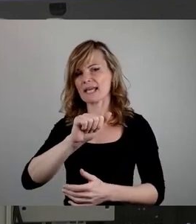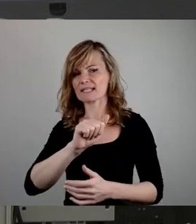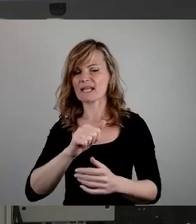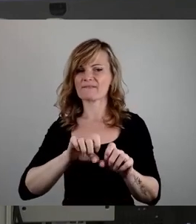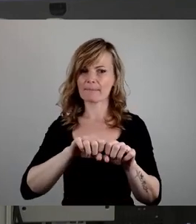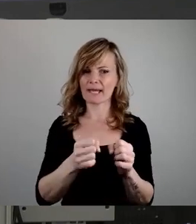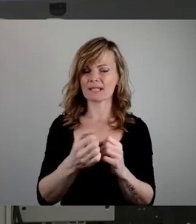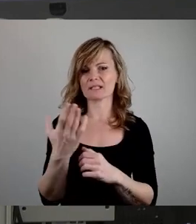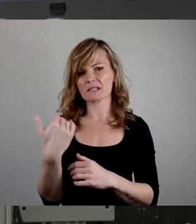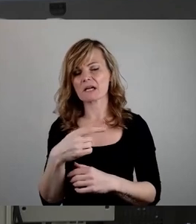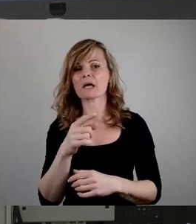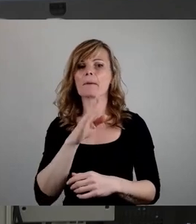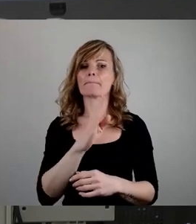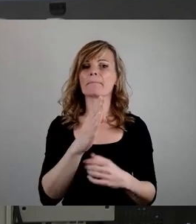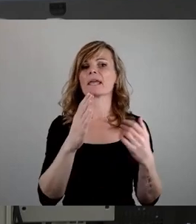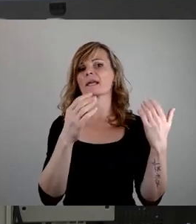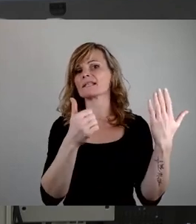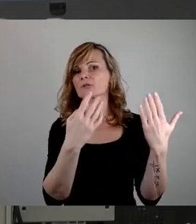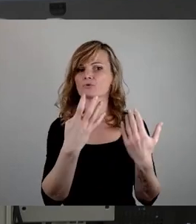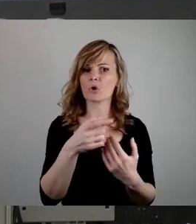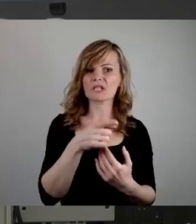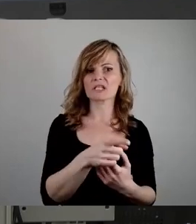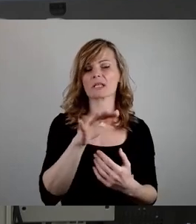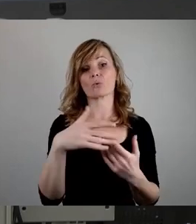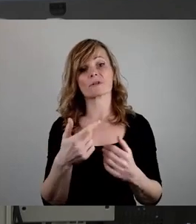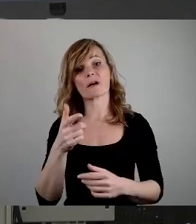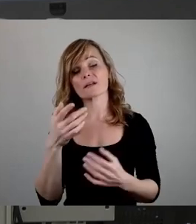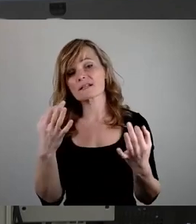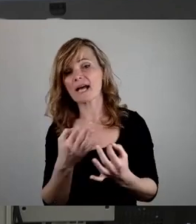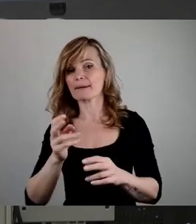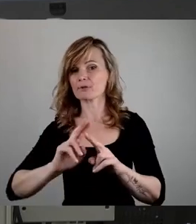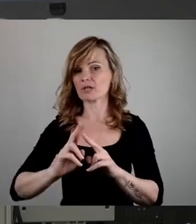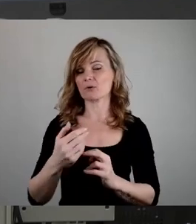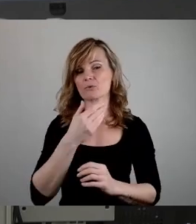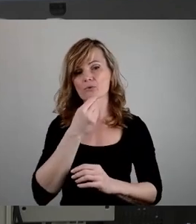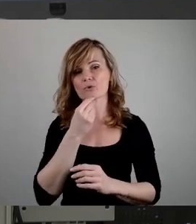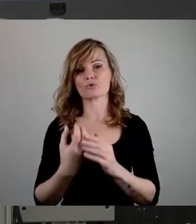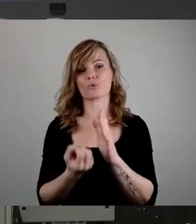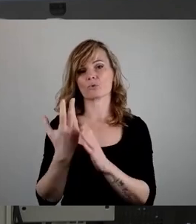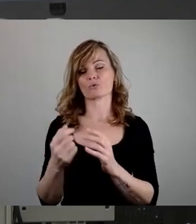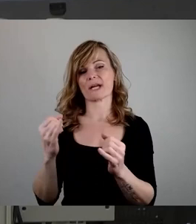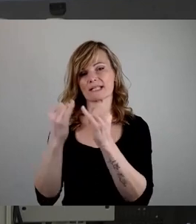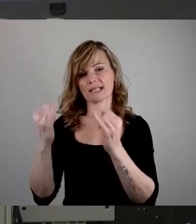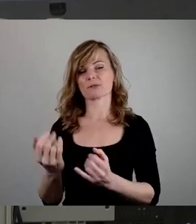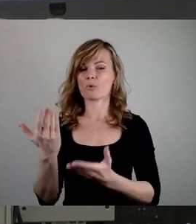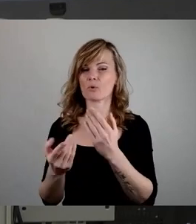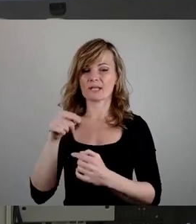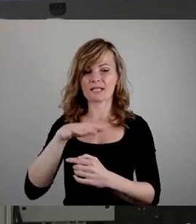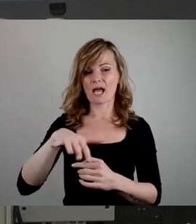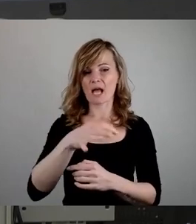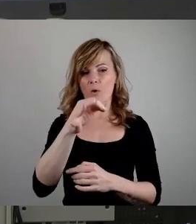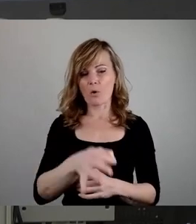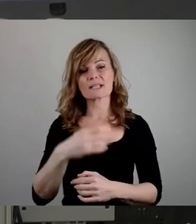der B96 oder in Sachbeschädigungen an jüdischen Kultureinrichtungen sowie Orten der Erinnerung an die Zeit des Nationalsozialismus.